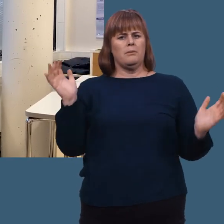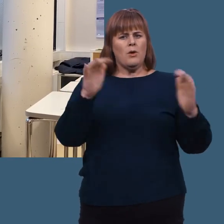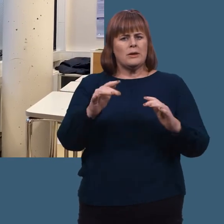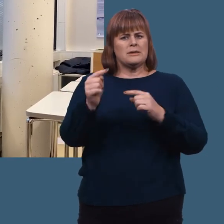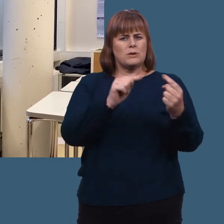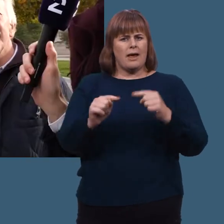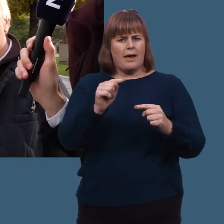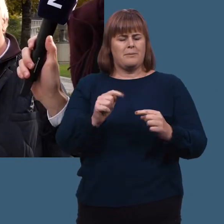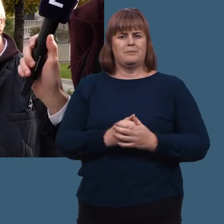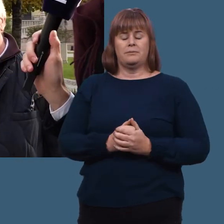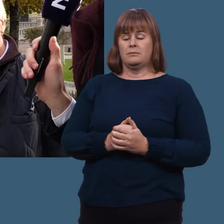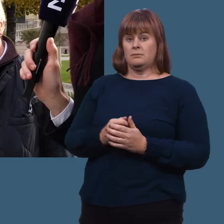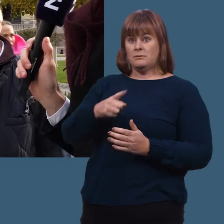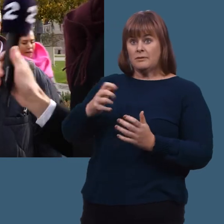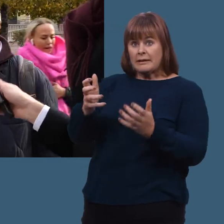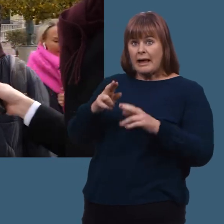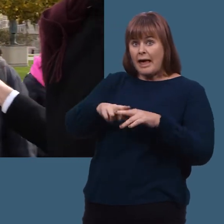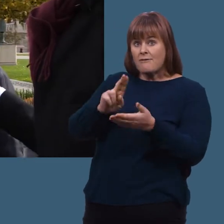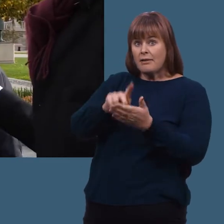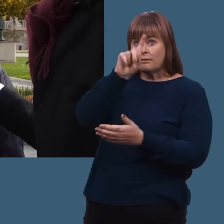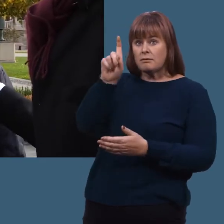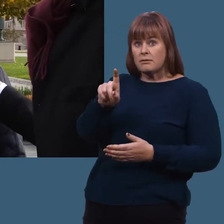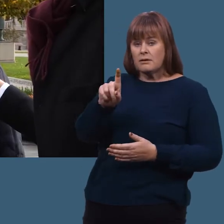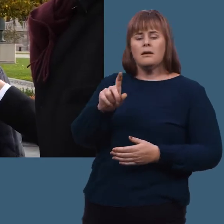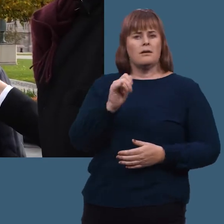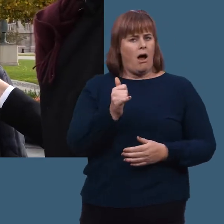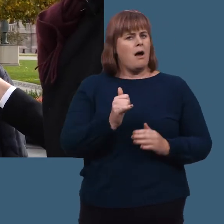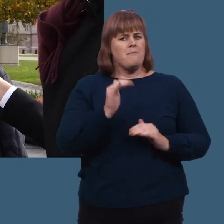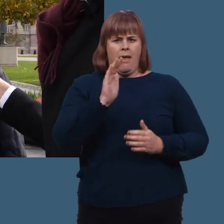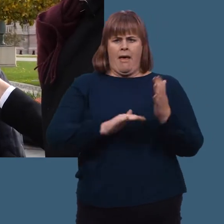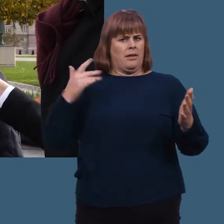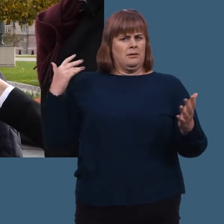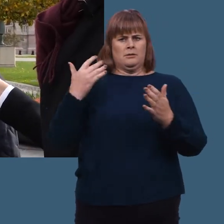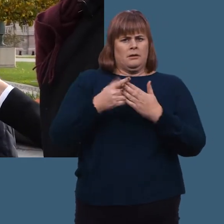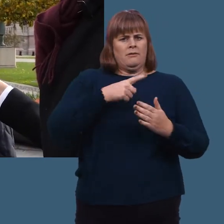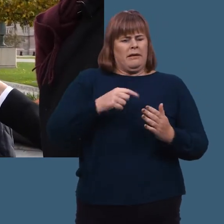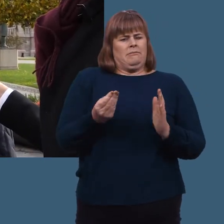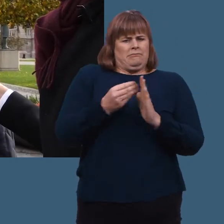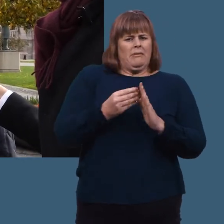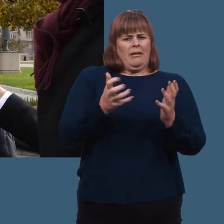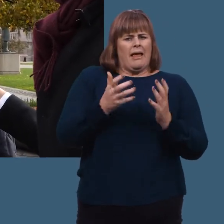diskutere. Trenger vi egentlig FN? Det tror jeg vi trenger mer enn noensinne.